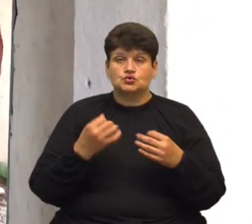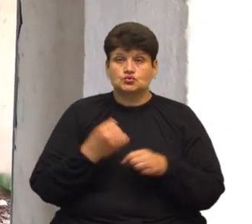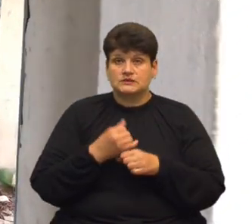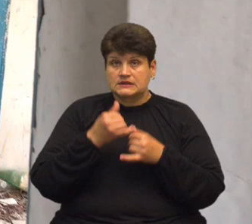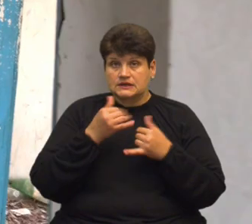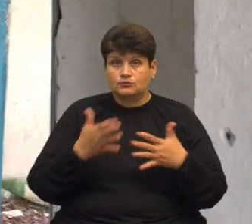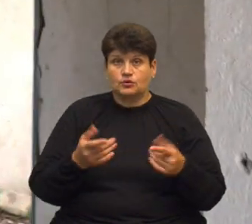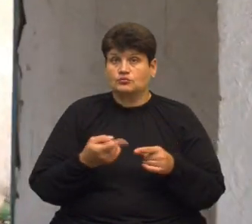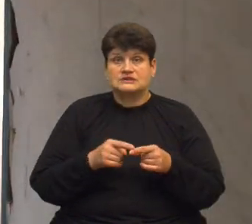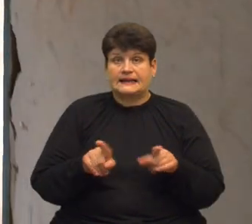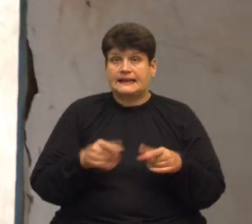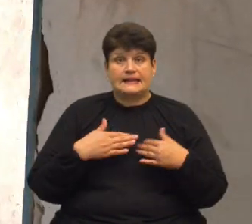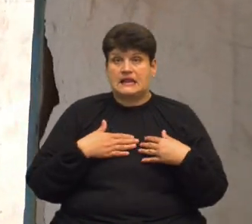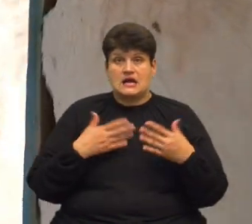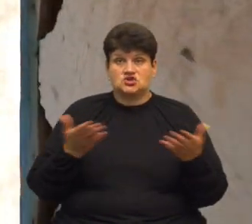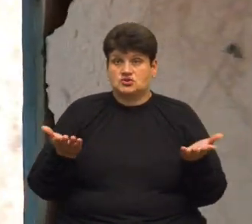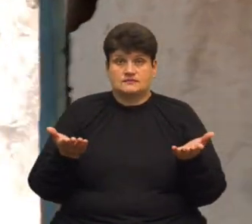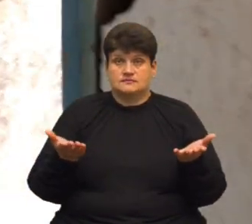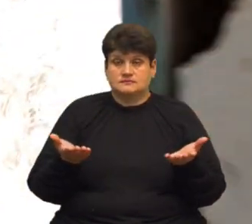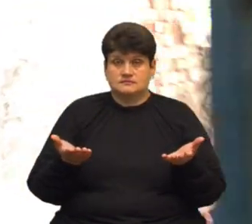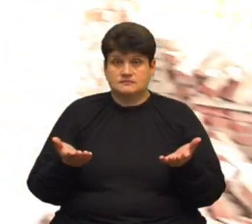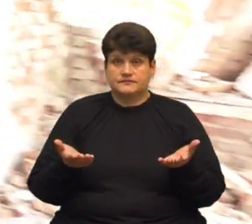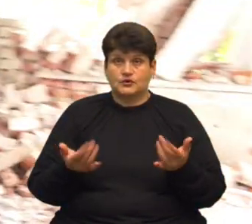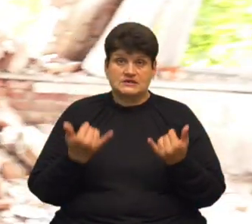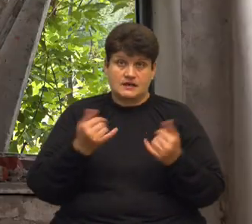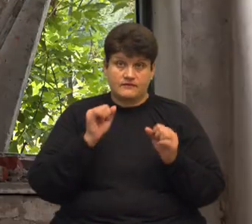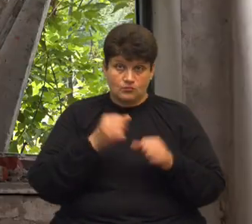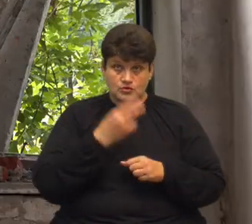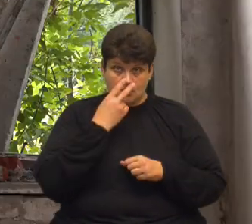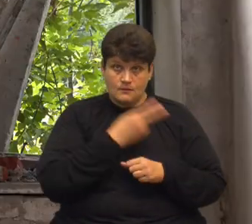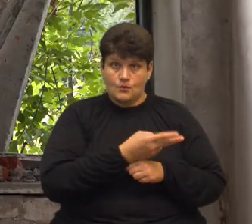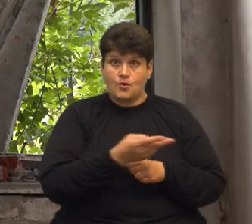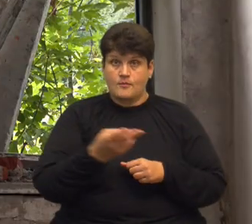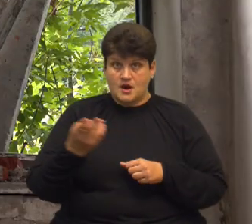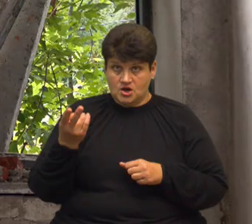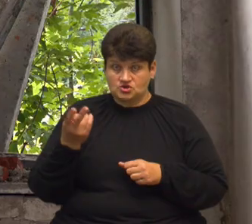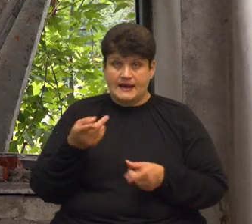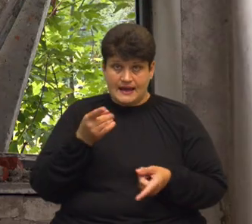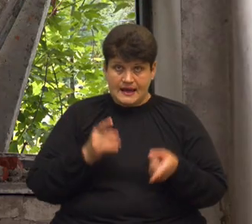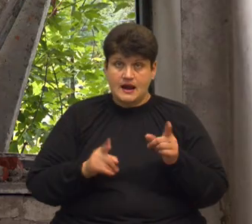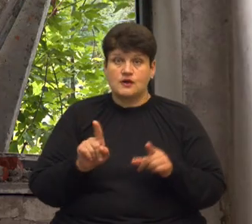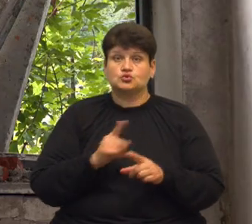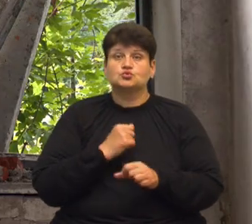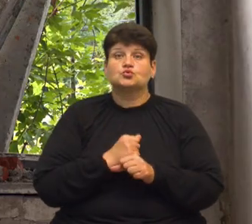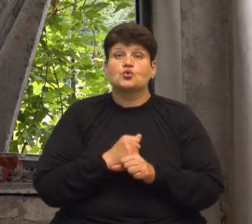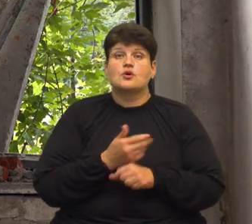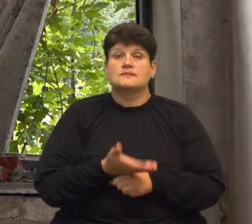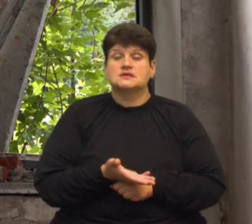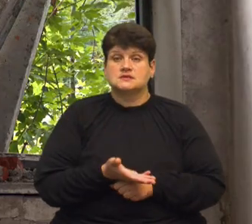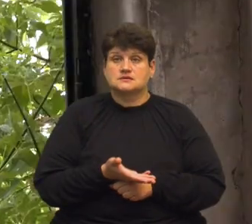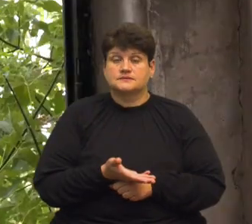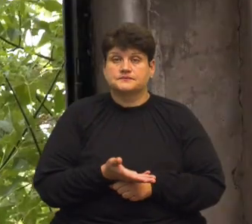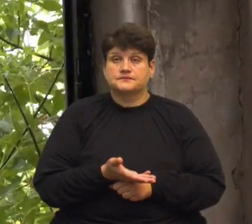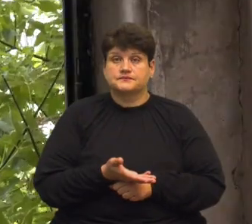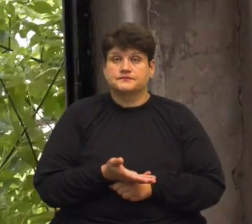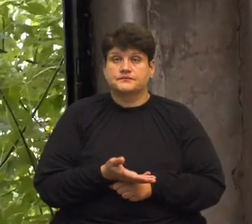бо воно не наше. От зараз ви можете побачити реально, що робиться. Тут вже йде